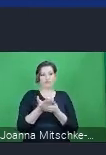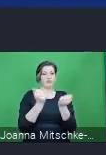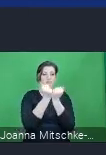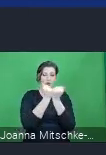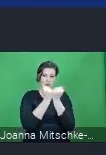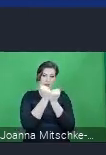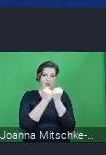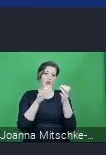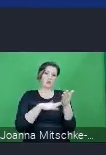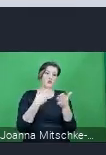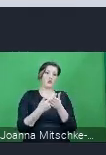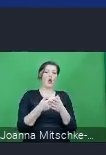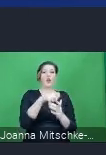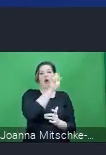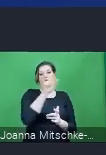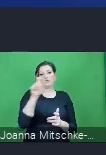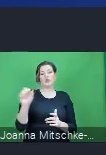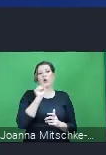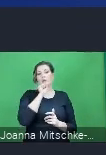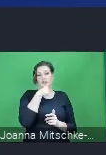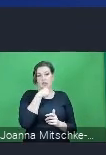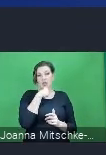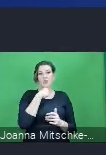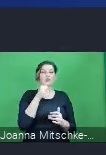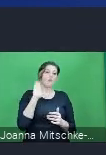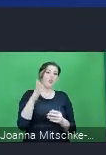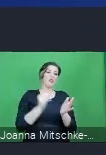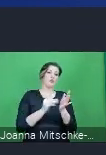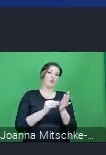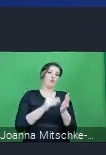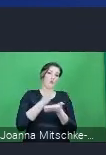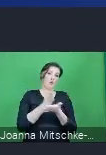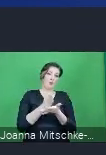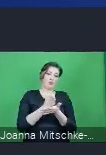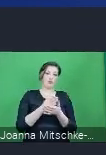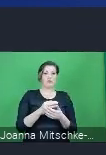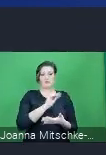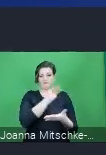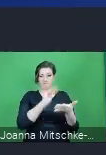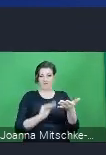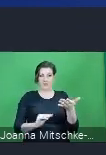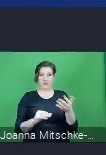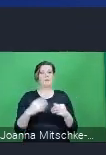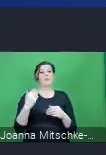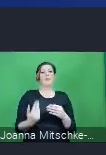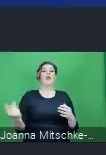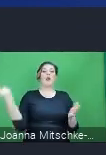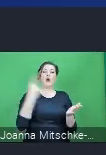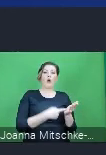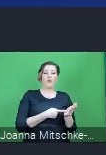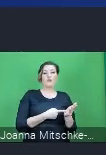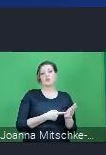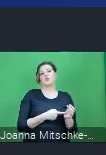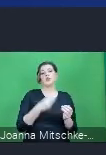którym trzeba będzie pomóc i je w jakiś sposób wesprzeć. Na koniec jeszcze chciałabym Państwu tak